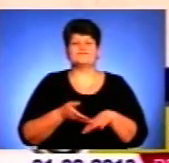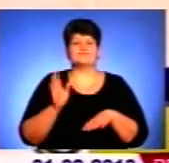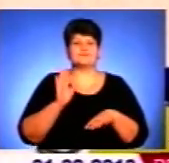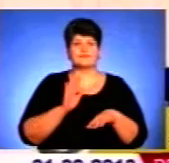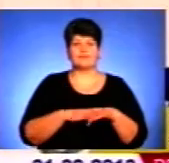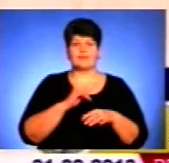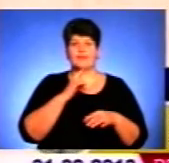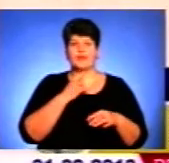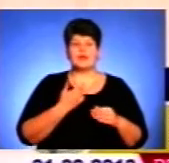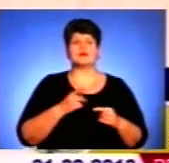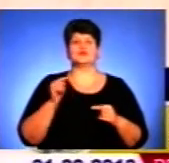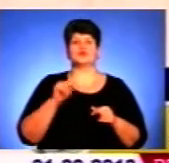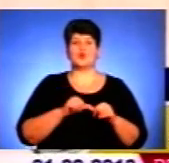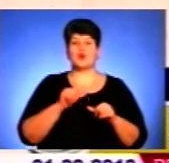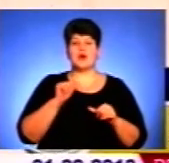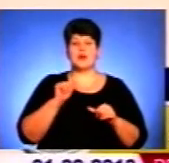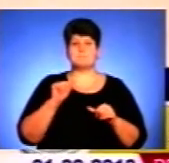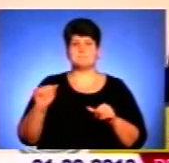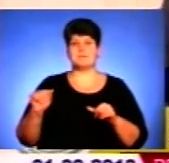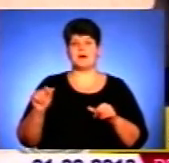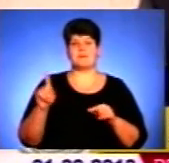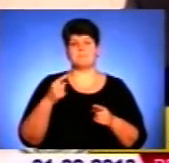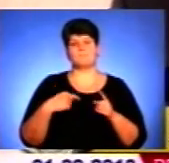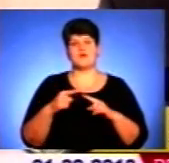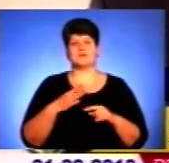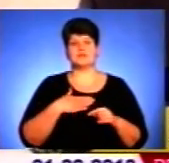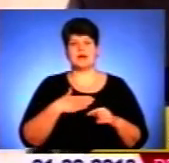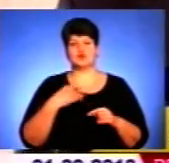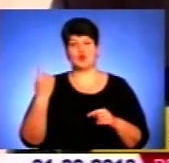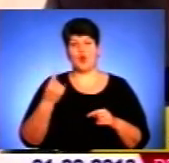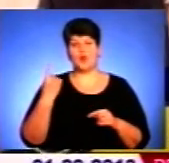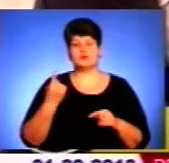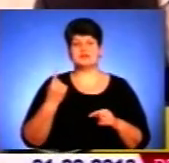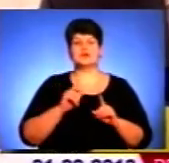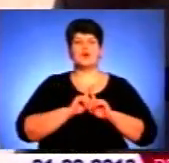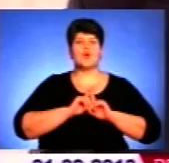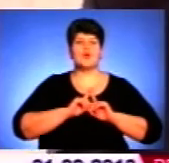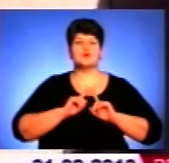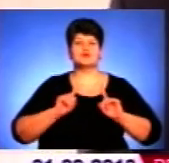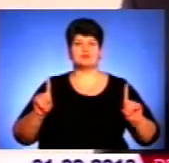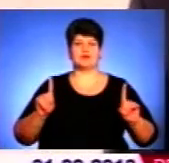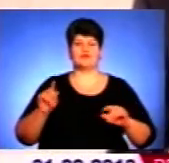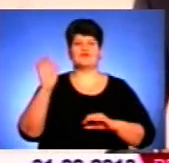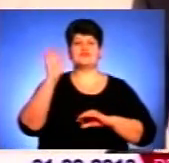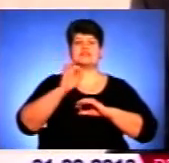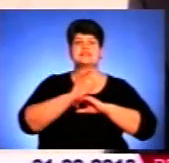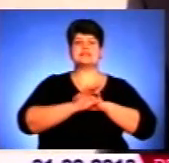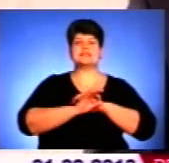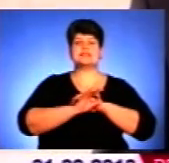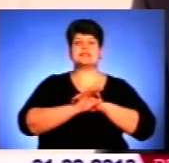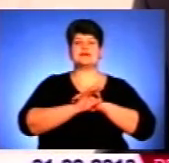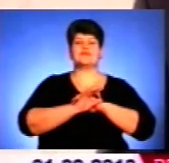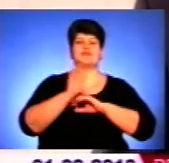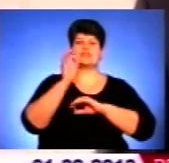і, зокрема, як ми вже повернемося до нашої області, особливо в західному регіоні України, в